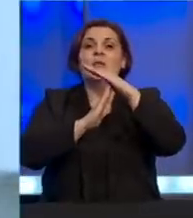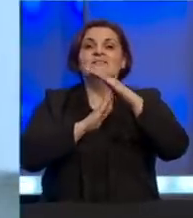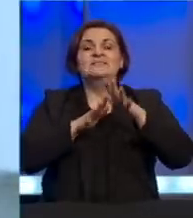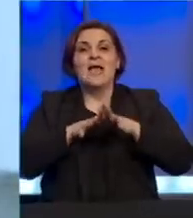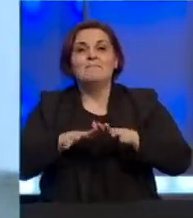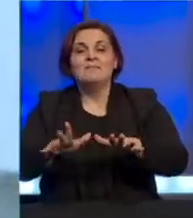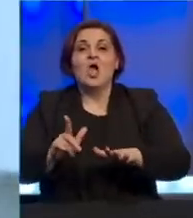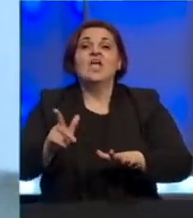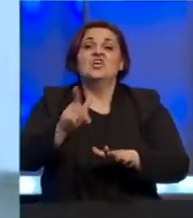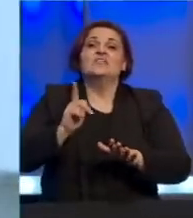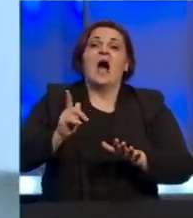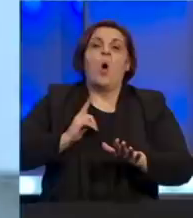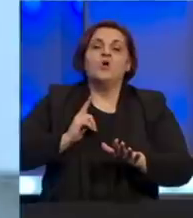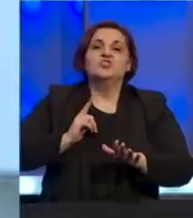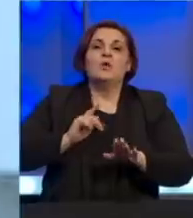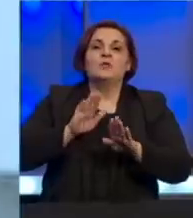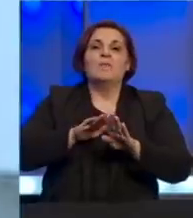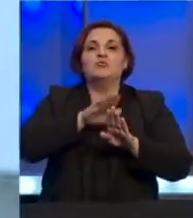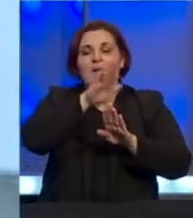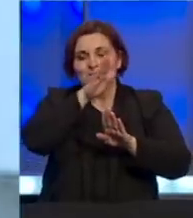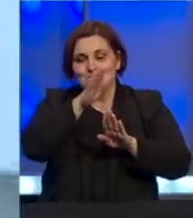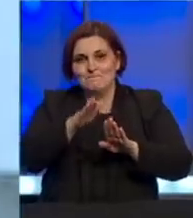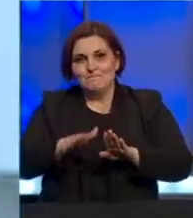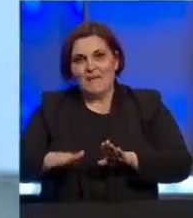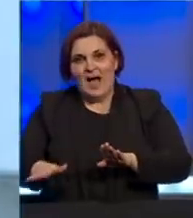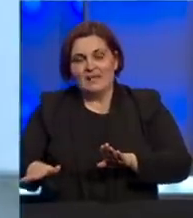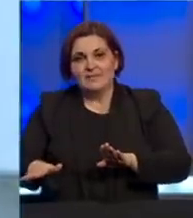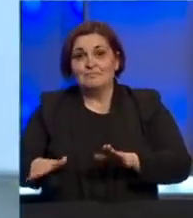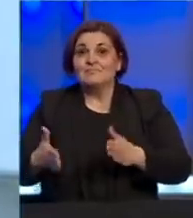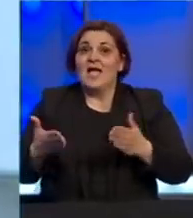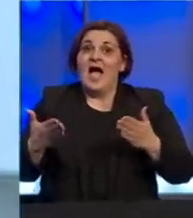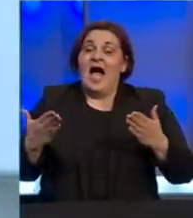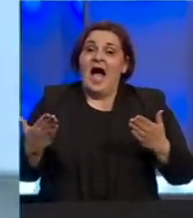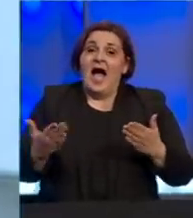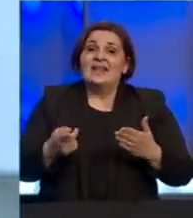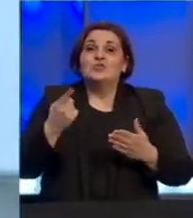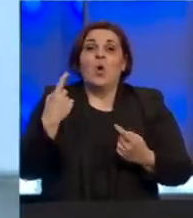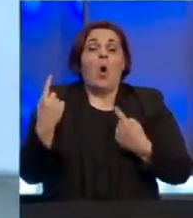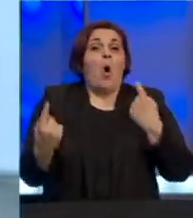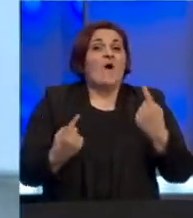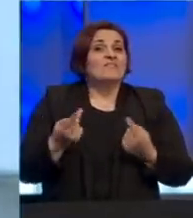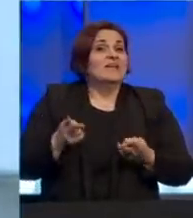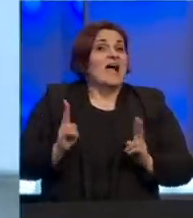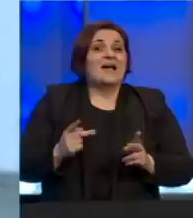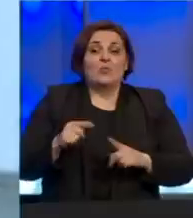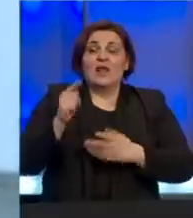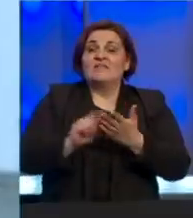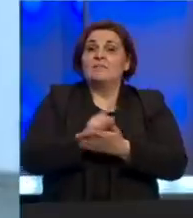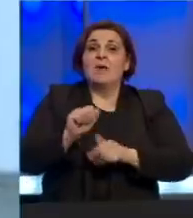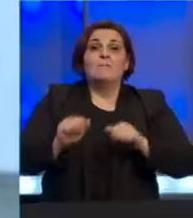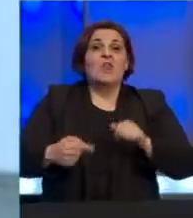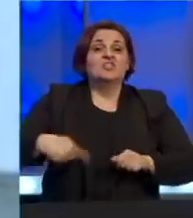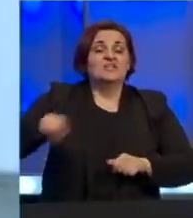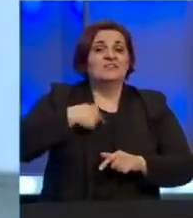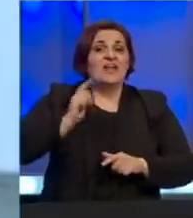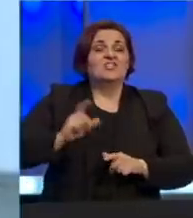očekujemo da, tako kažemo, da krine pad. Ali, kad kažemo vrhunac epidemije, to uvisi o tome kako će se u naravnom periodu ponašati svi